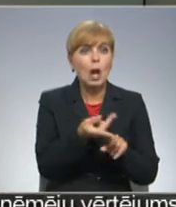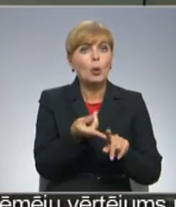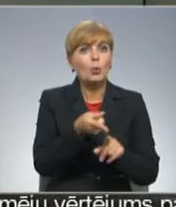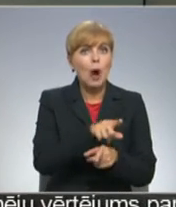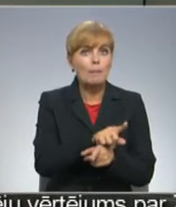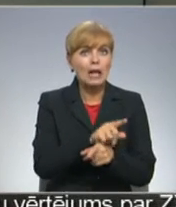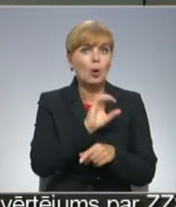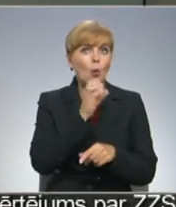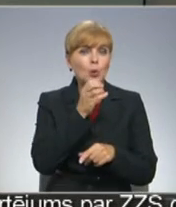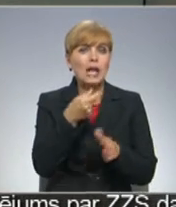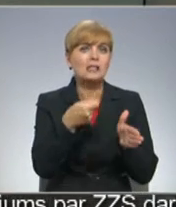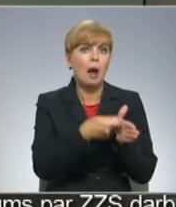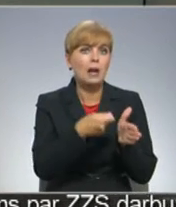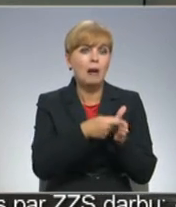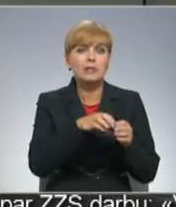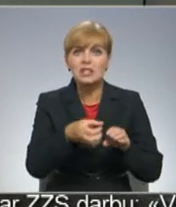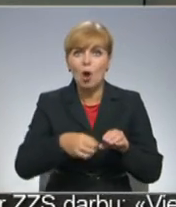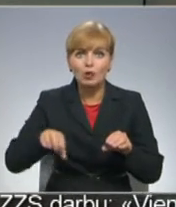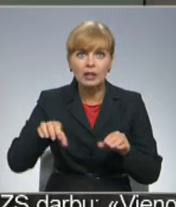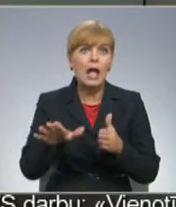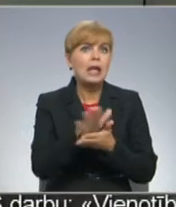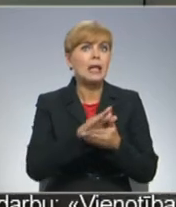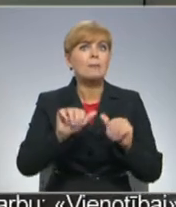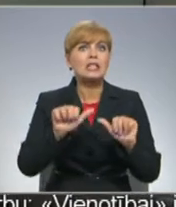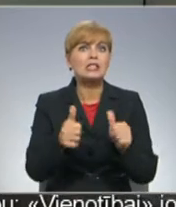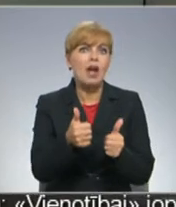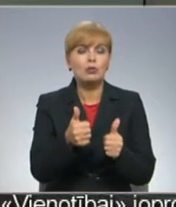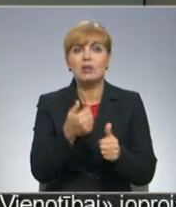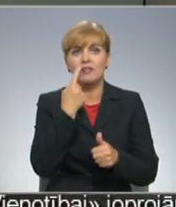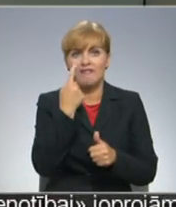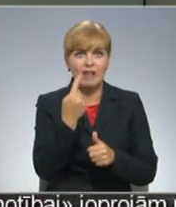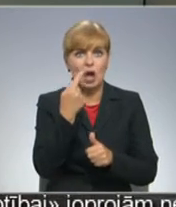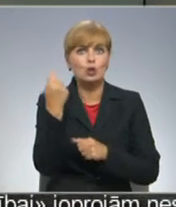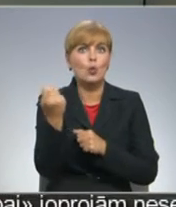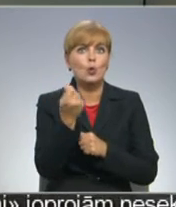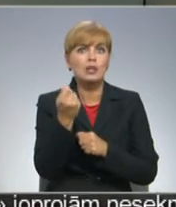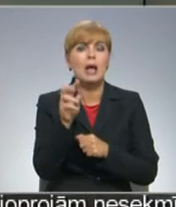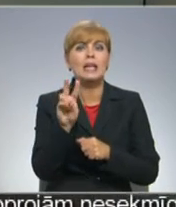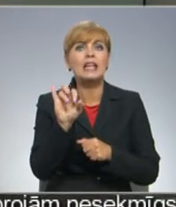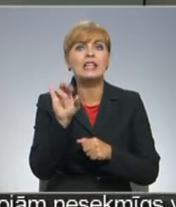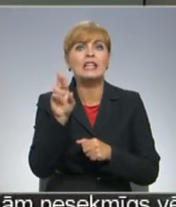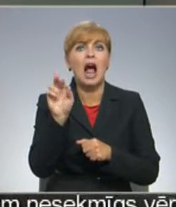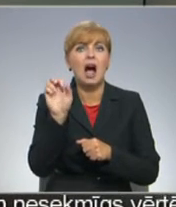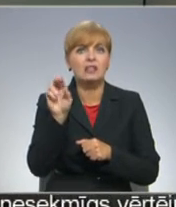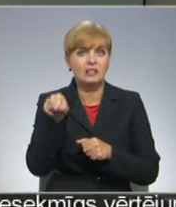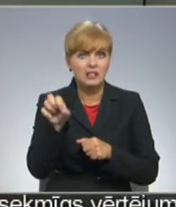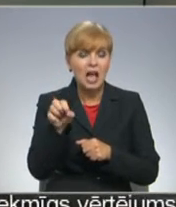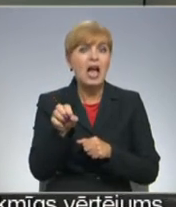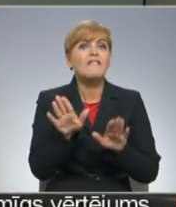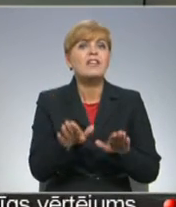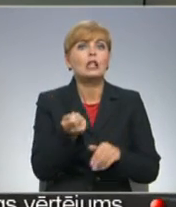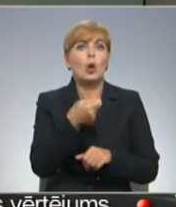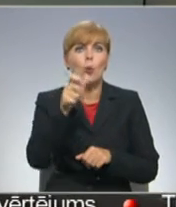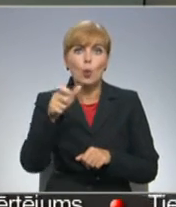bet netika izveidots neviens ugunsēsības hidrans. Vietējie ugunsēsēju uzskat, ka tie ir ļoti nepieciešami, ciem pēdējo gadu laikā